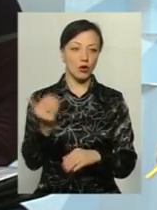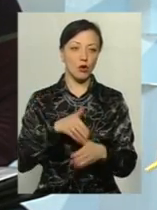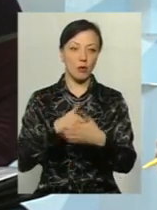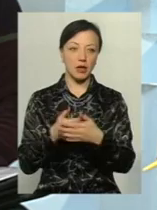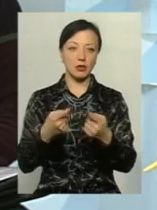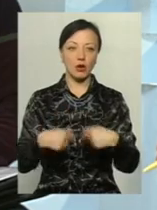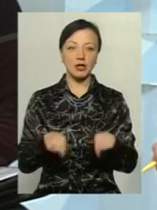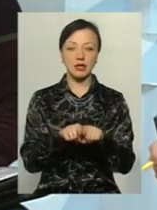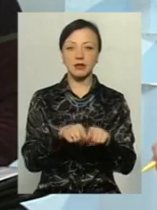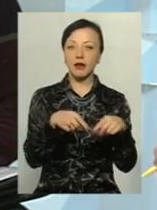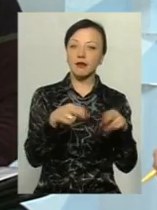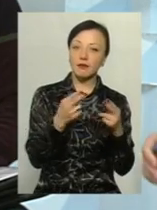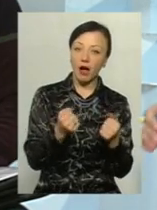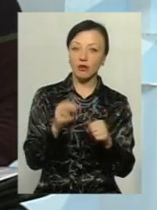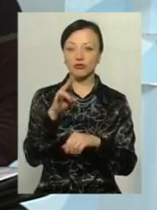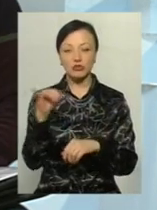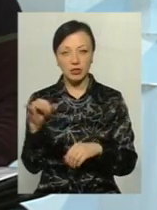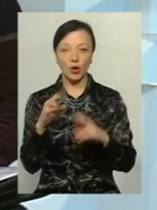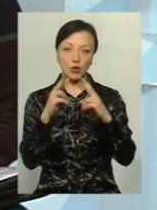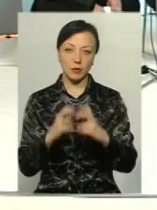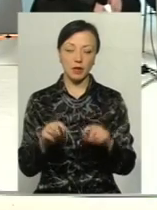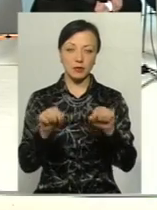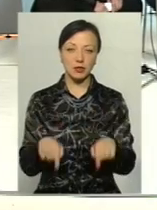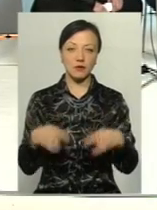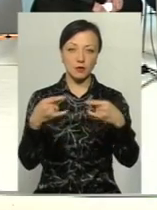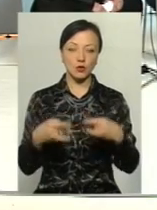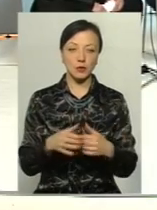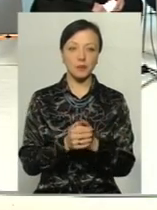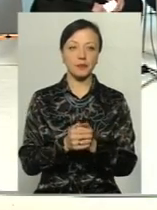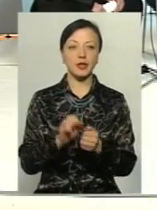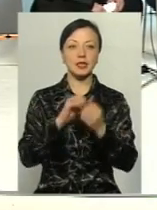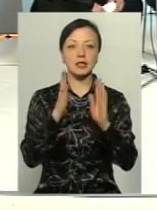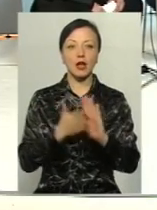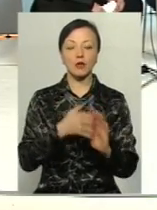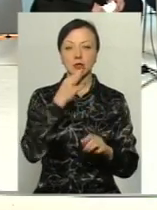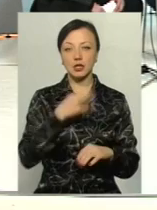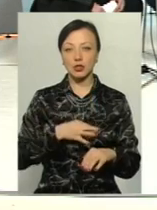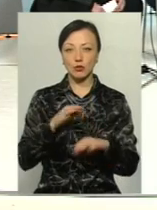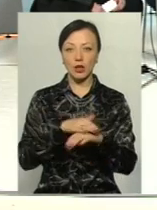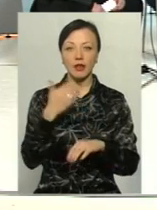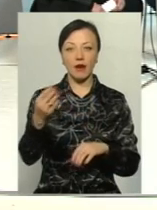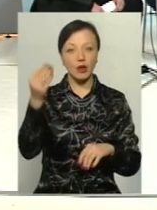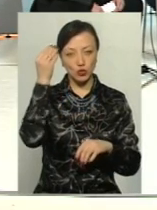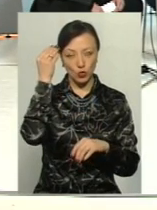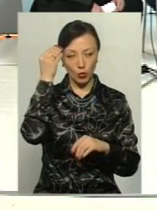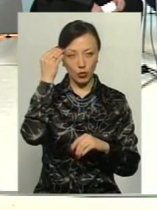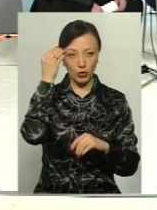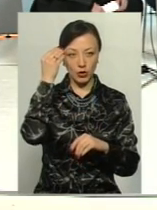організацій. Так це чи ні, будемо розбиратися у цій студії. І, загалом, скажіть, будь ласка, на вашу думку,